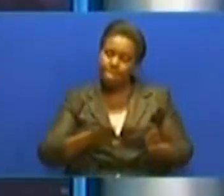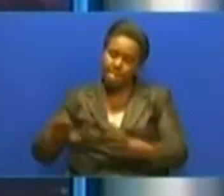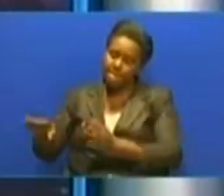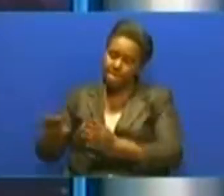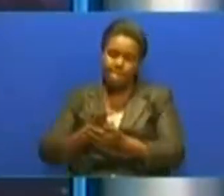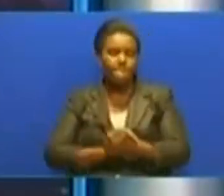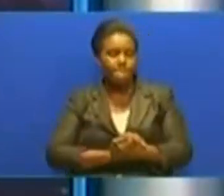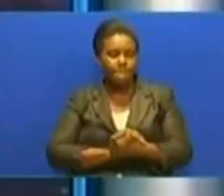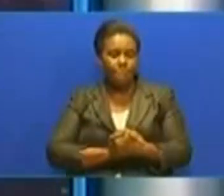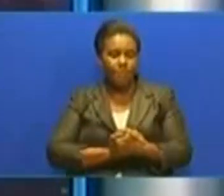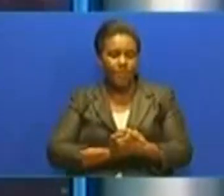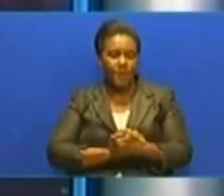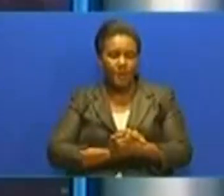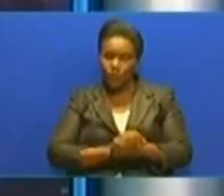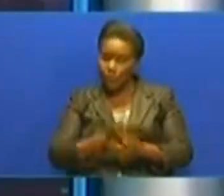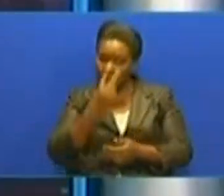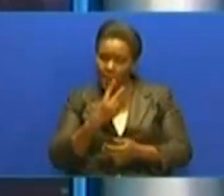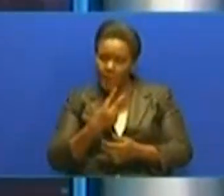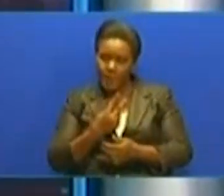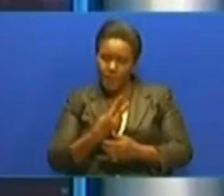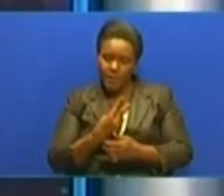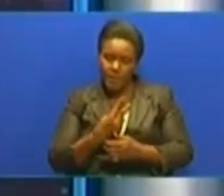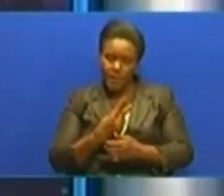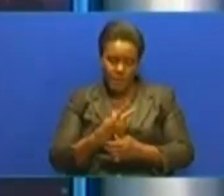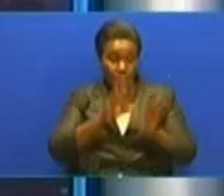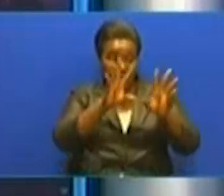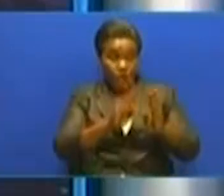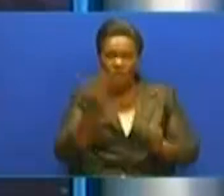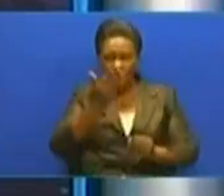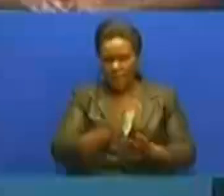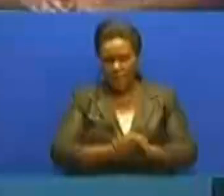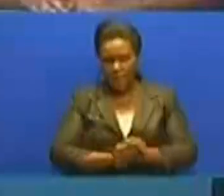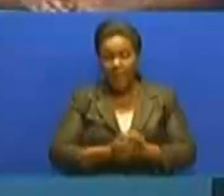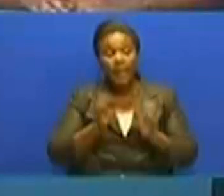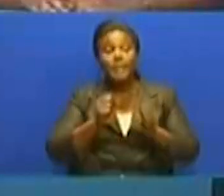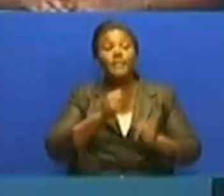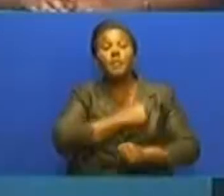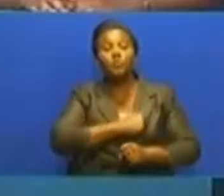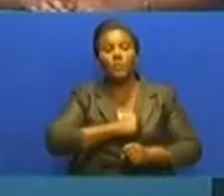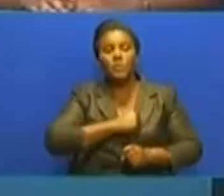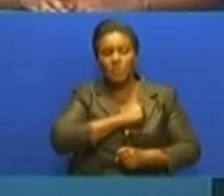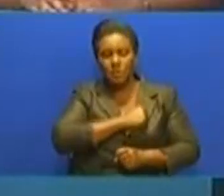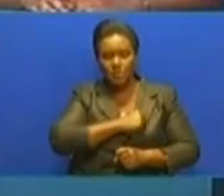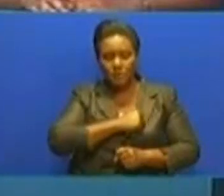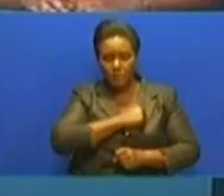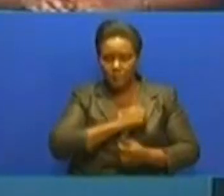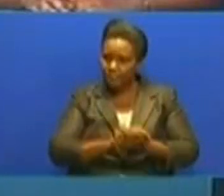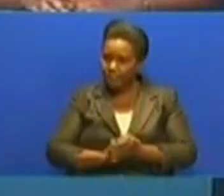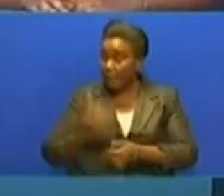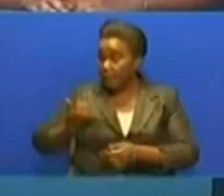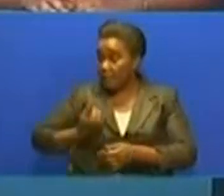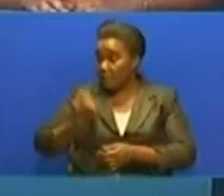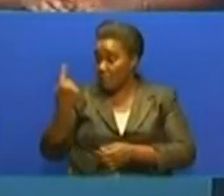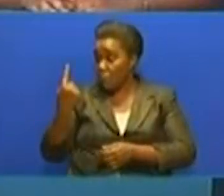Namba situ, angazie tarifa nyingine. Hii kidogo ina leta hali ya mbayo siyo mzuri sana